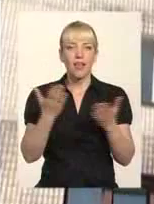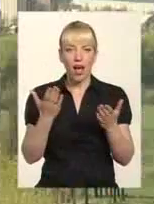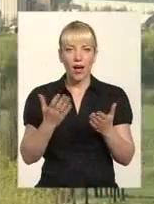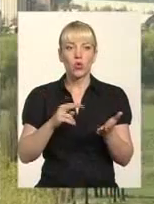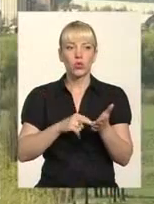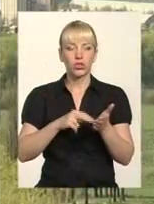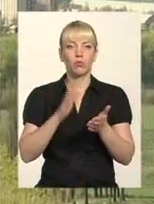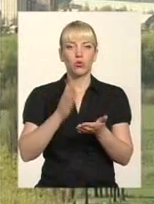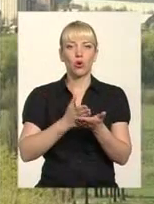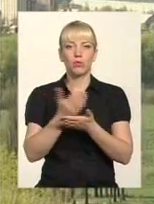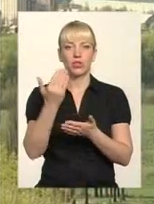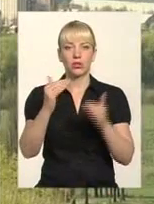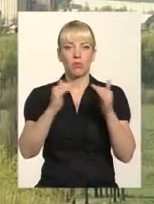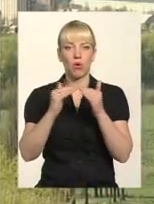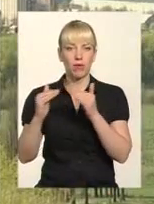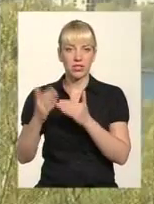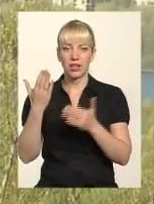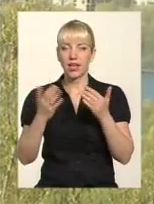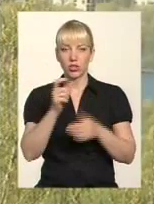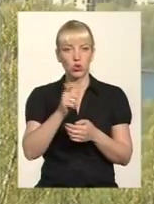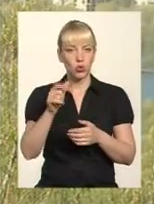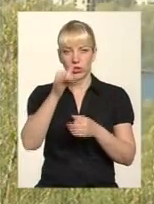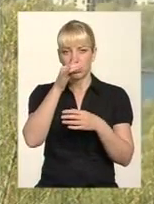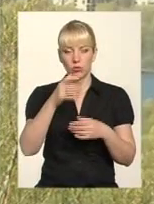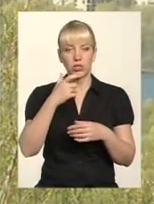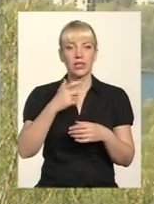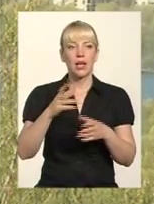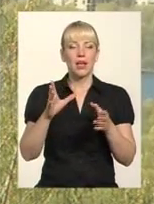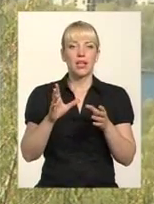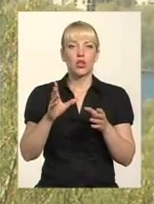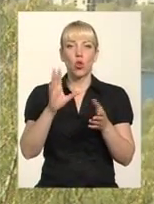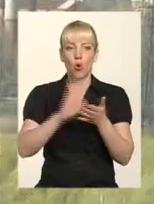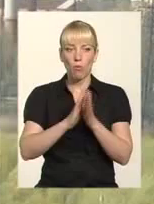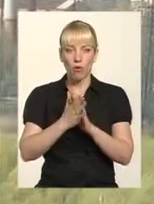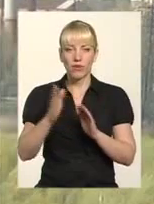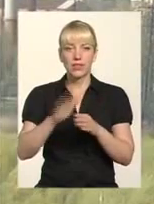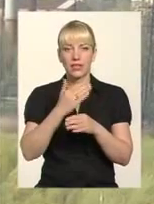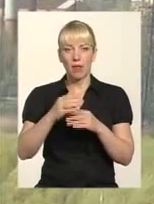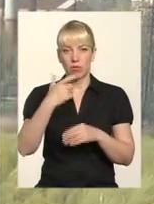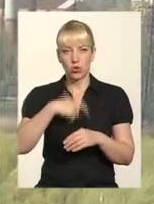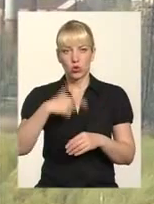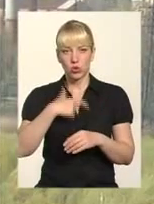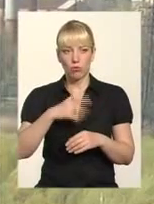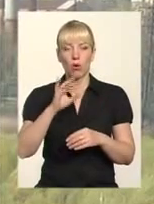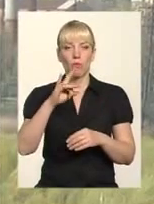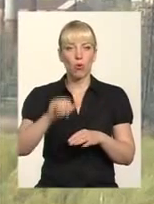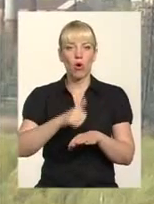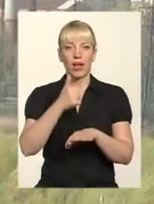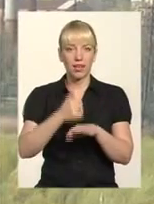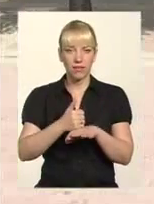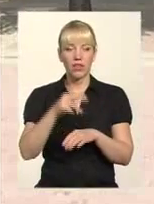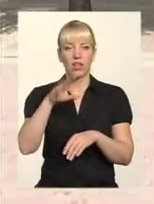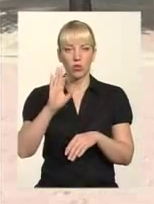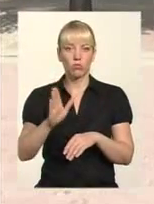їхні помешкання. Якщо мешканці квартир не зможуть домовитися між собою про створення ОСББ, то керівника будинку з комунальних питань призначатиме